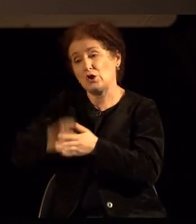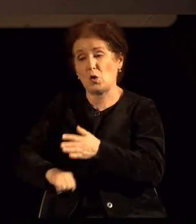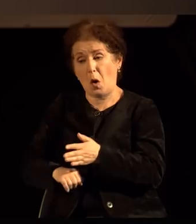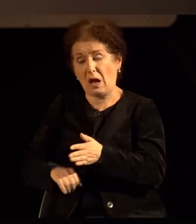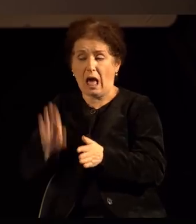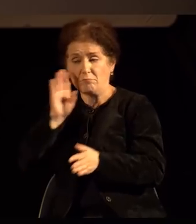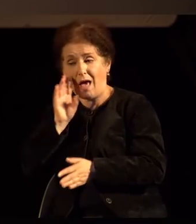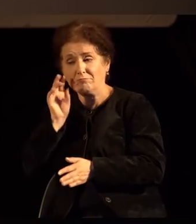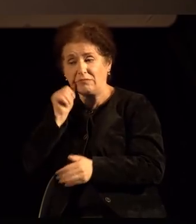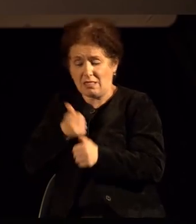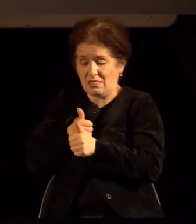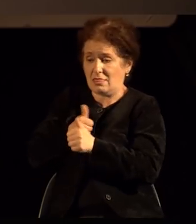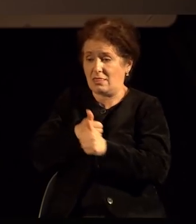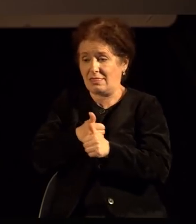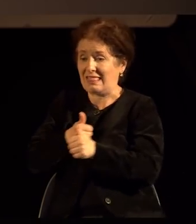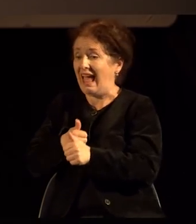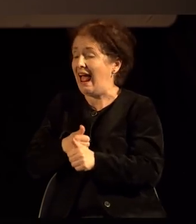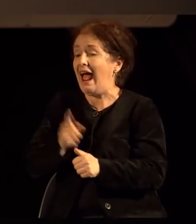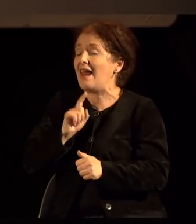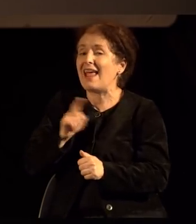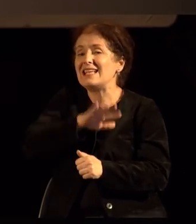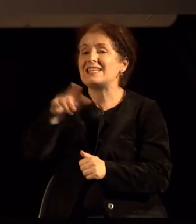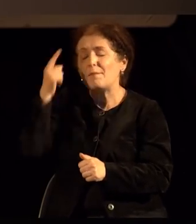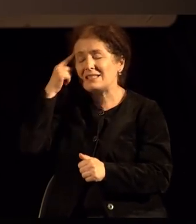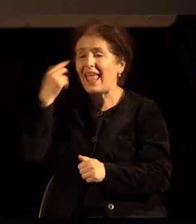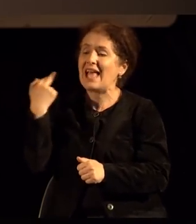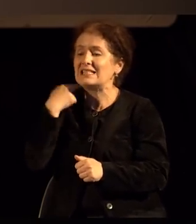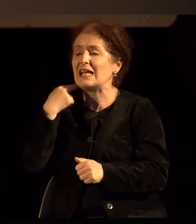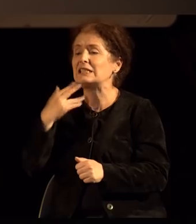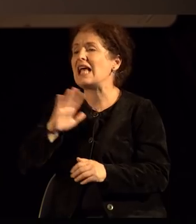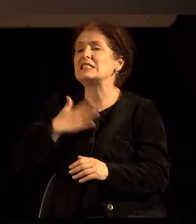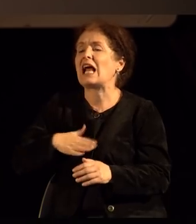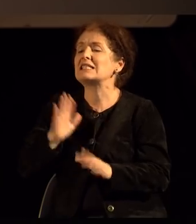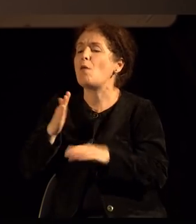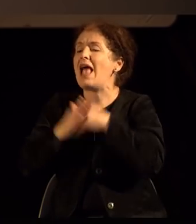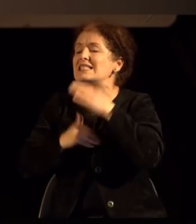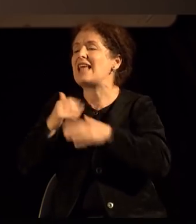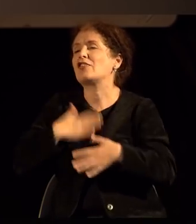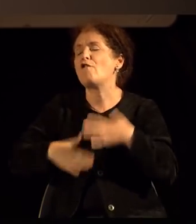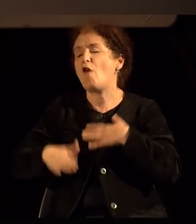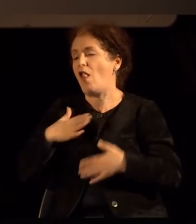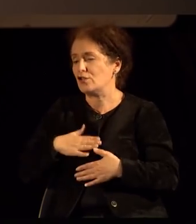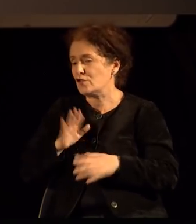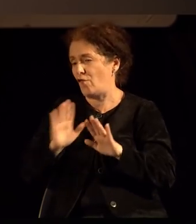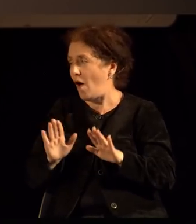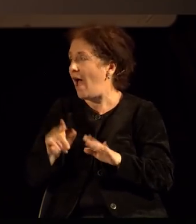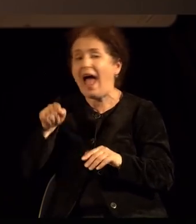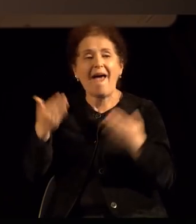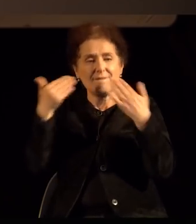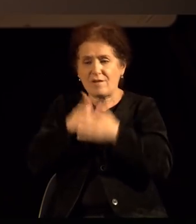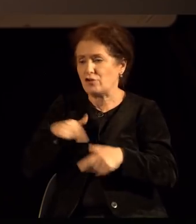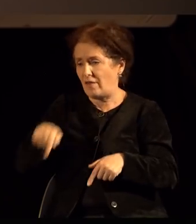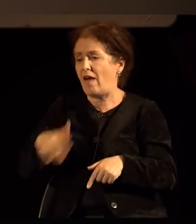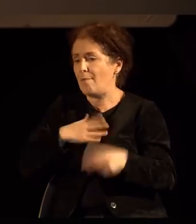но вистинито, нај табуизараното околу сексот е задоволството, како да е тоа најстрашното нешто. А нашите вечерашни